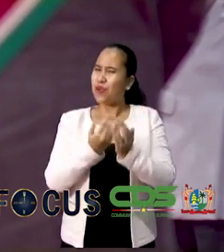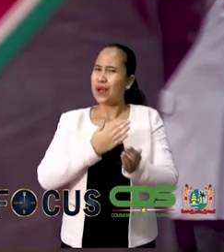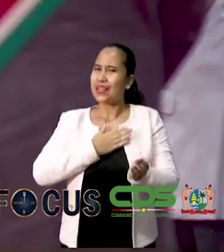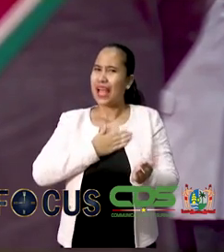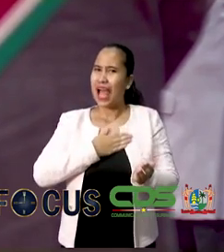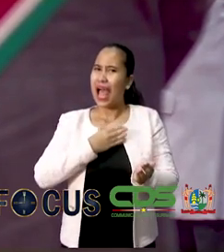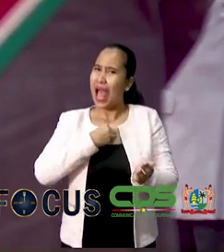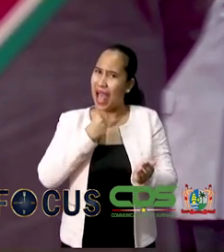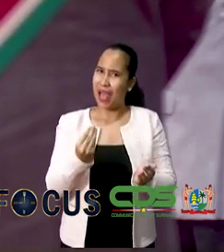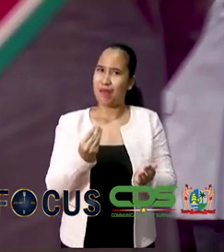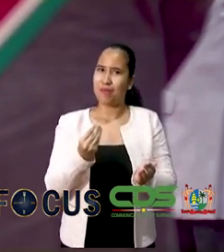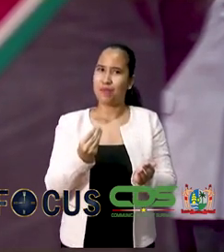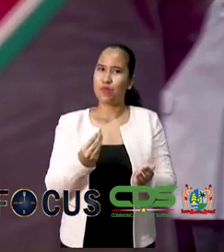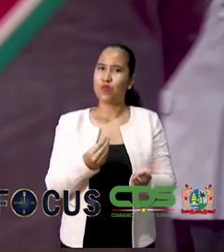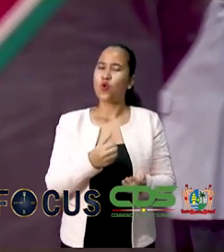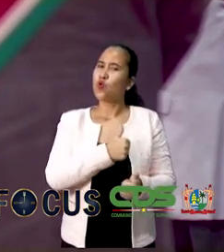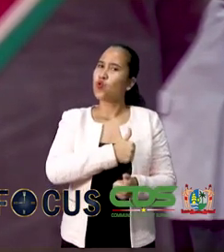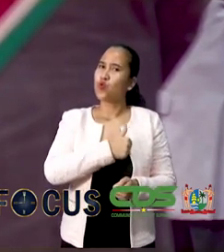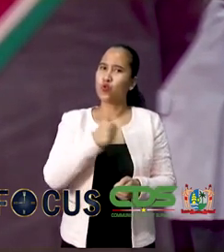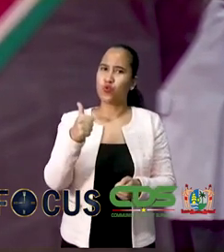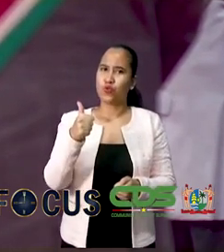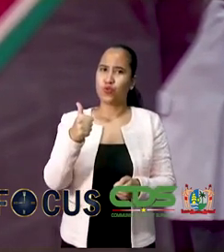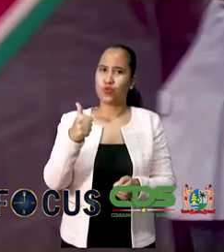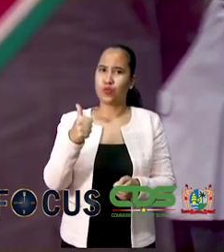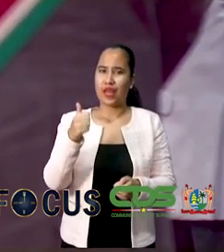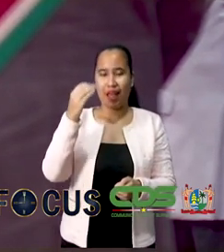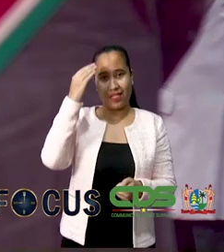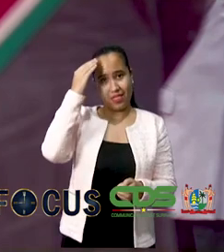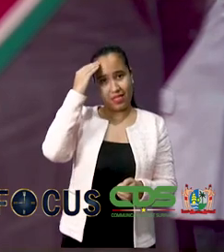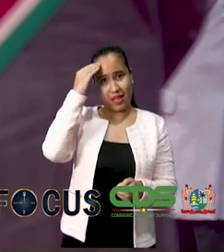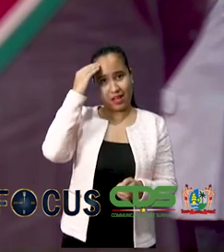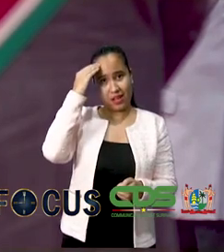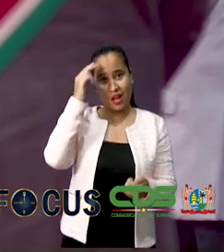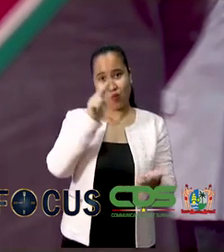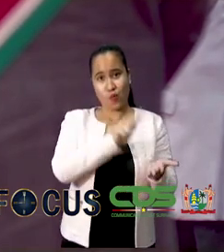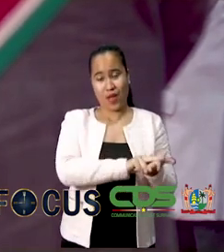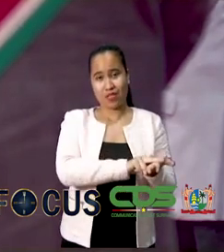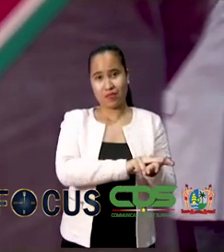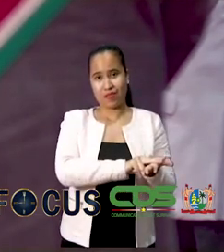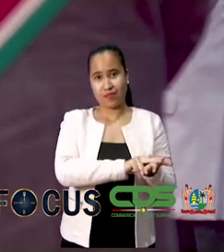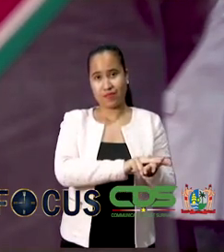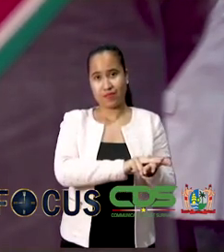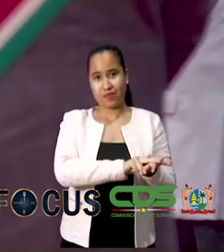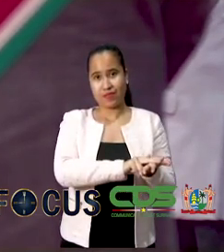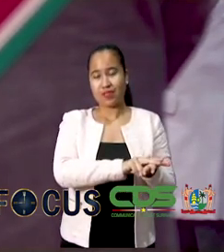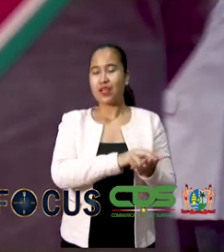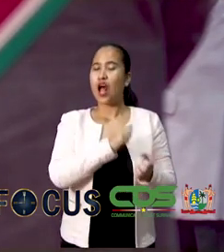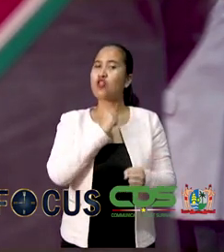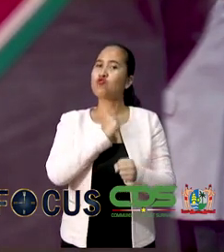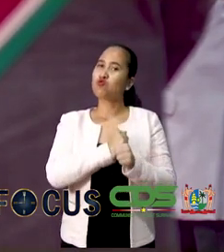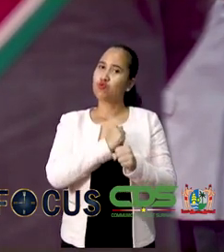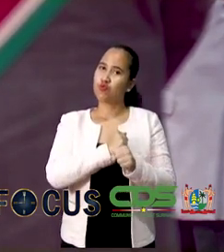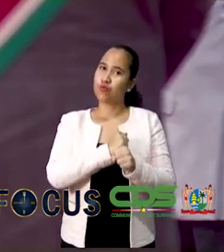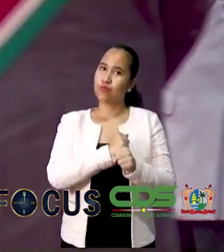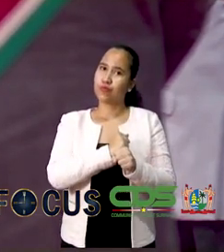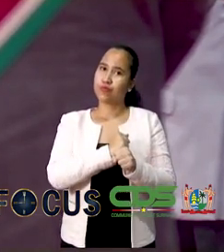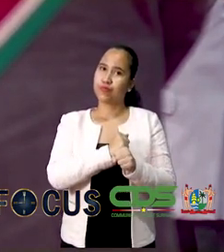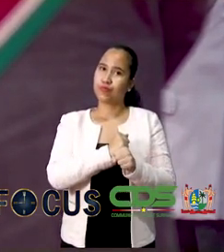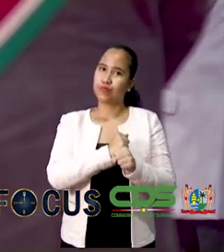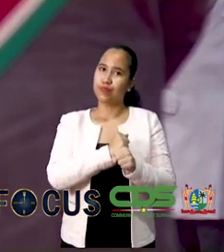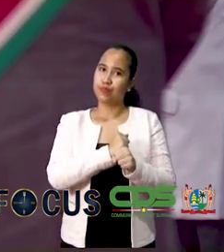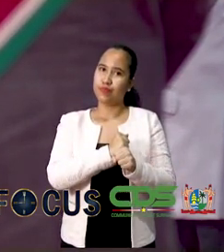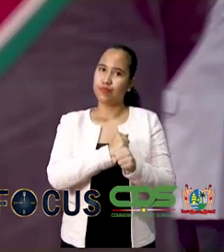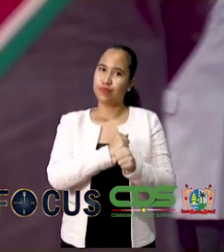met rechtvaardigheid en met inachtneming van de wet zal vervullen. O Allah,